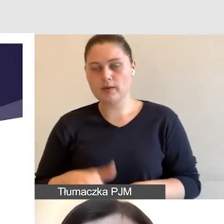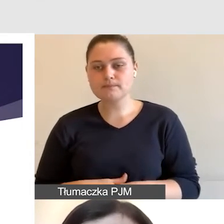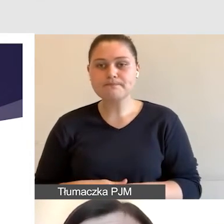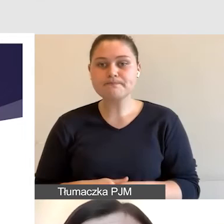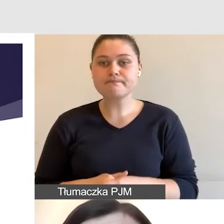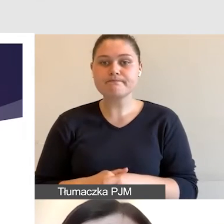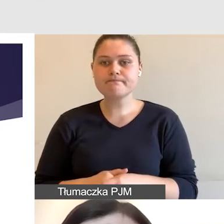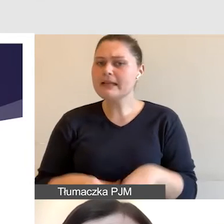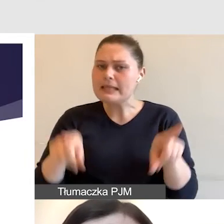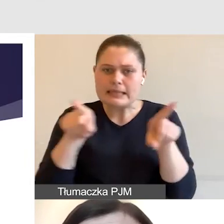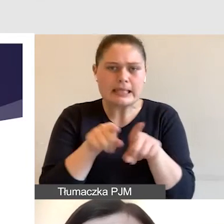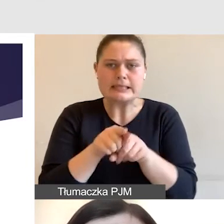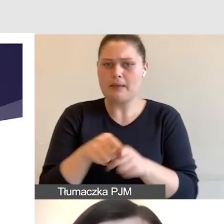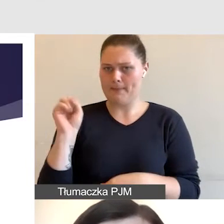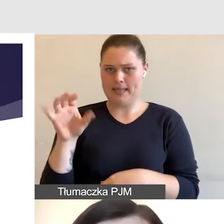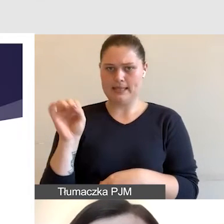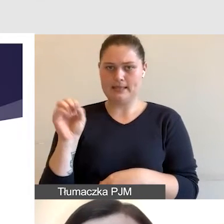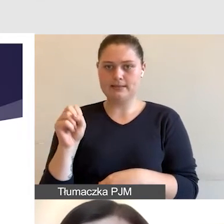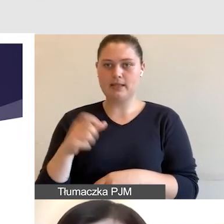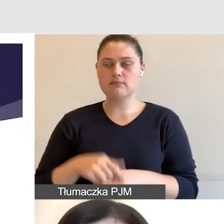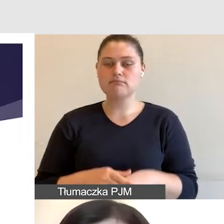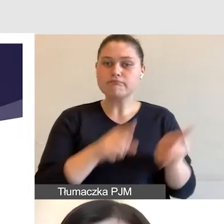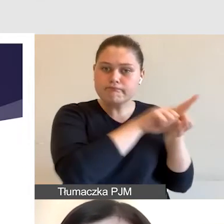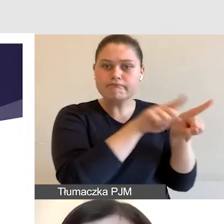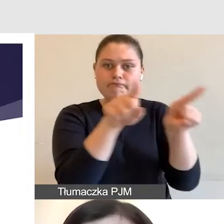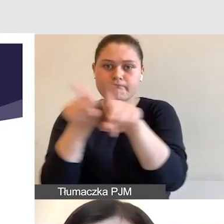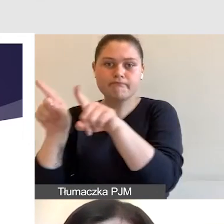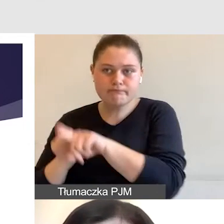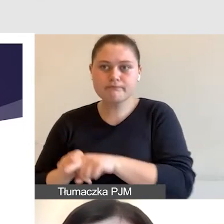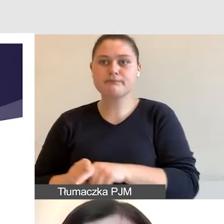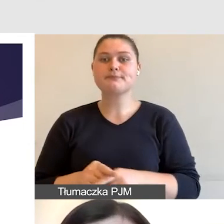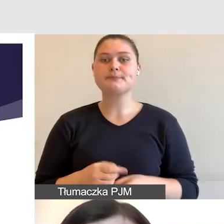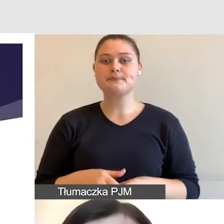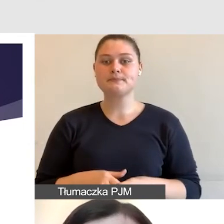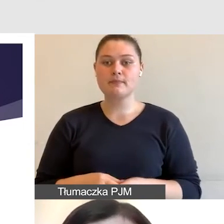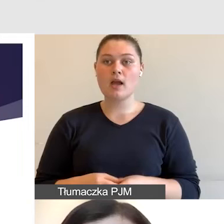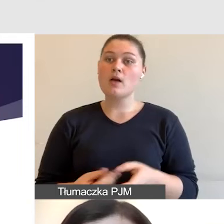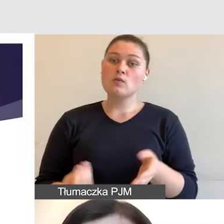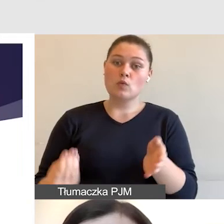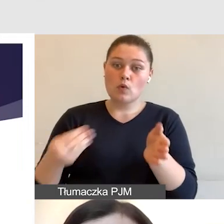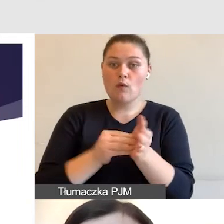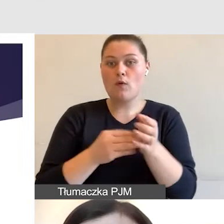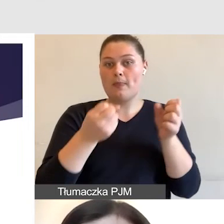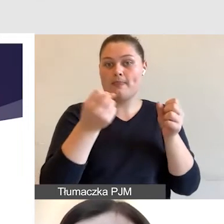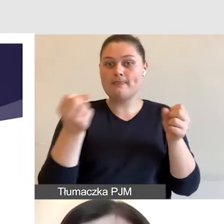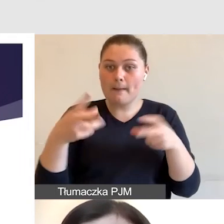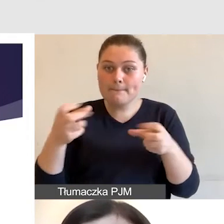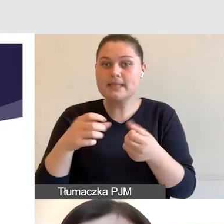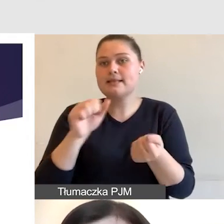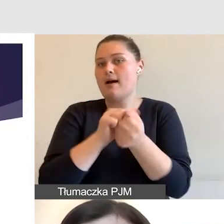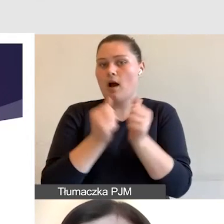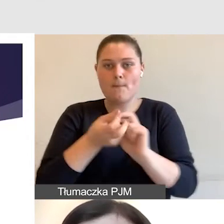samego powodu warto zapewnić niejeden, a więcej ekranów z napisami czy tłumaczem języka migowego, jeśli